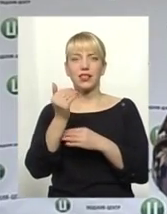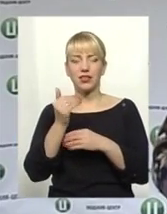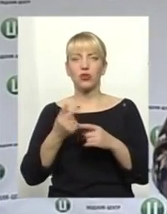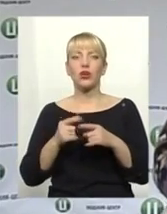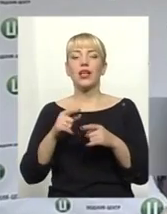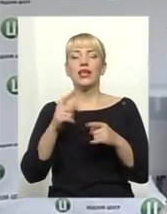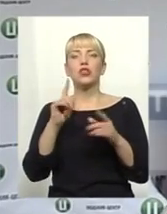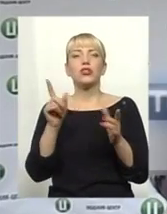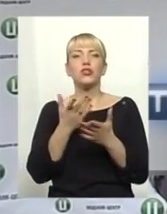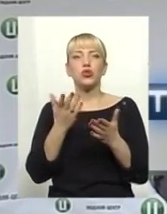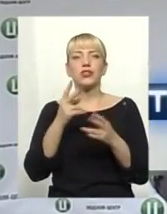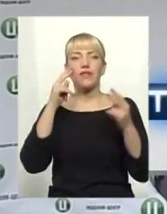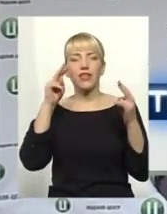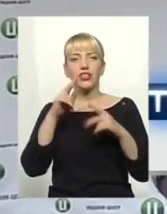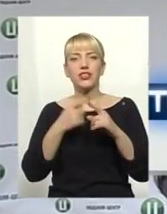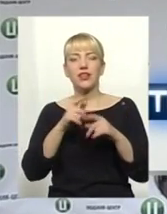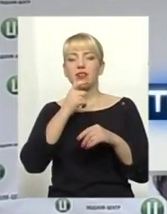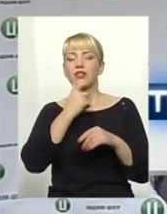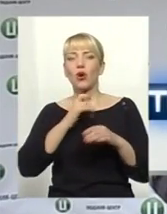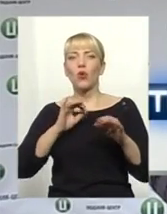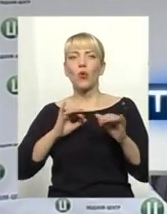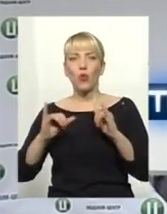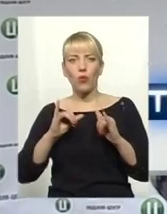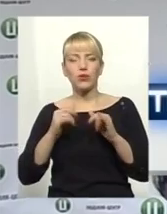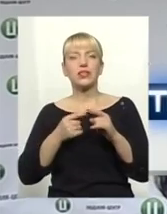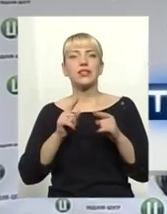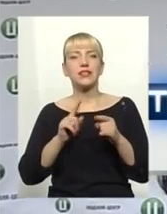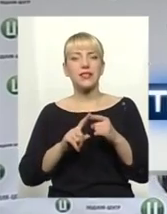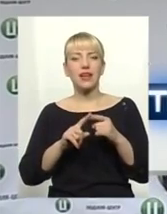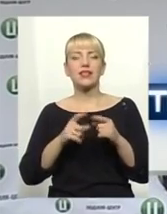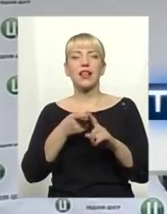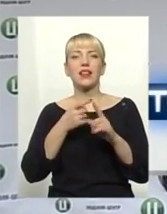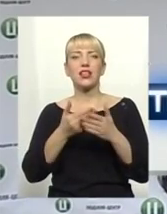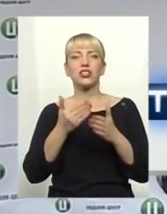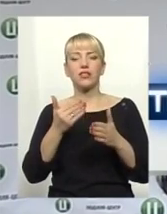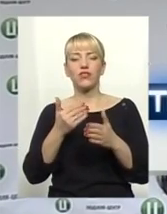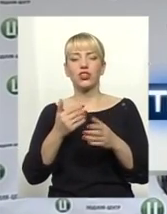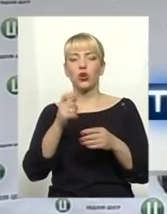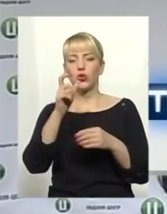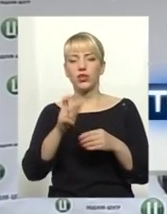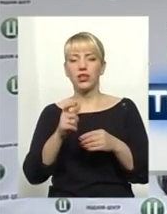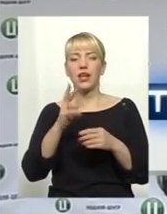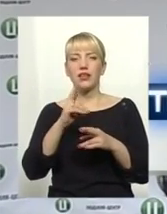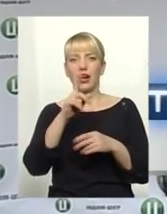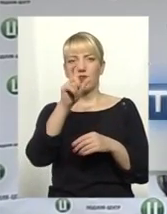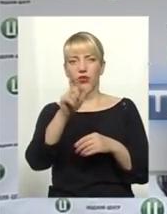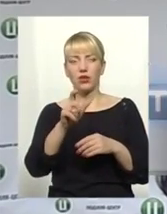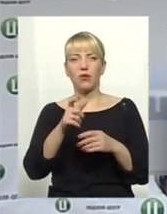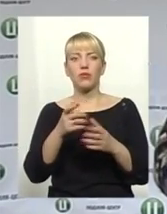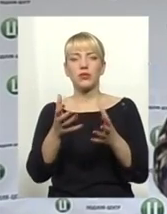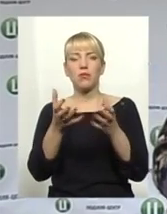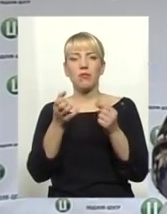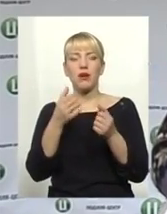дані ситуації від Олександра Семчешина. Як він сприймає свою посаду, як довіру від людей,